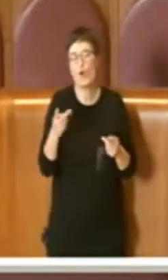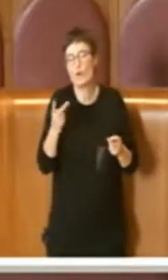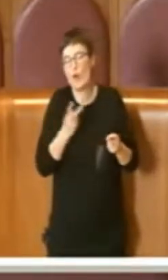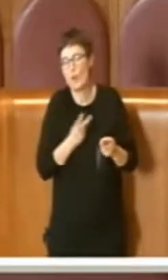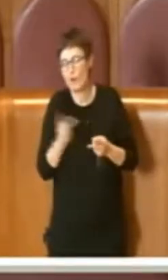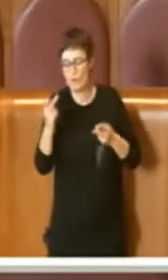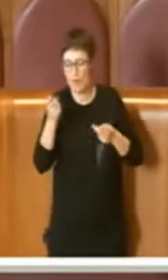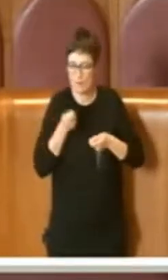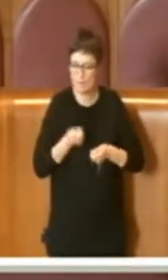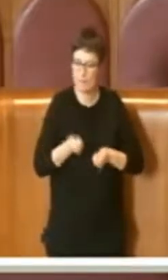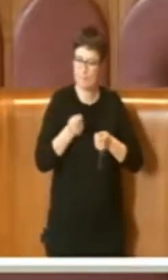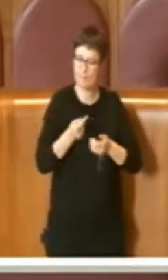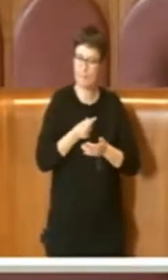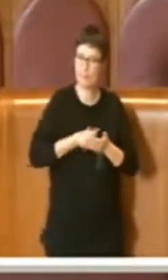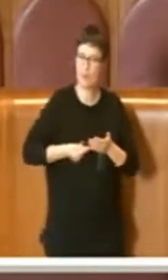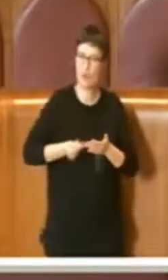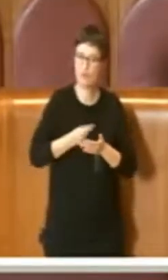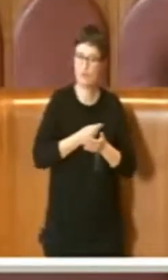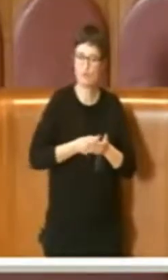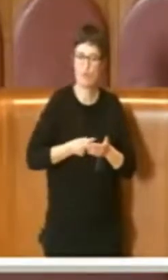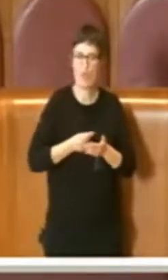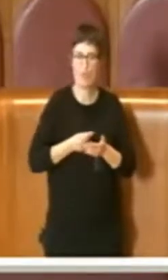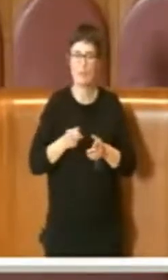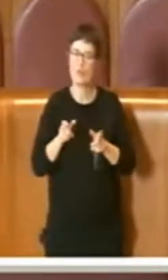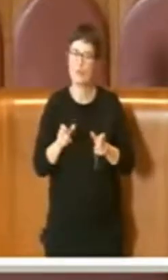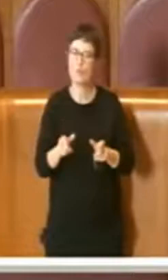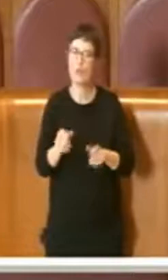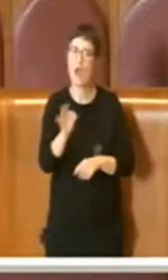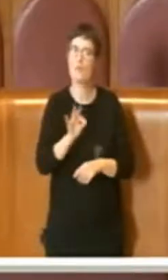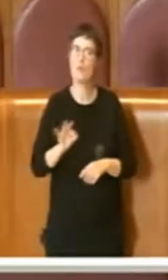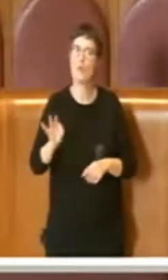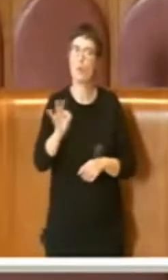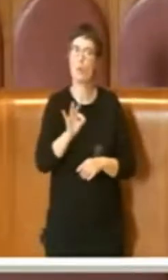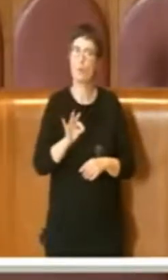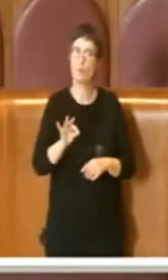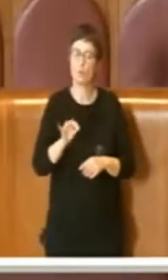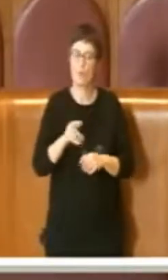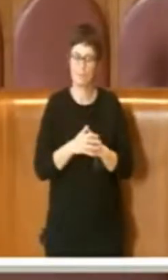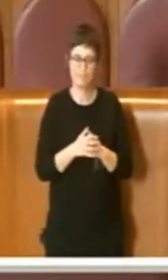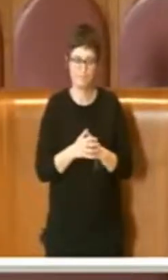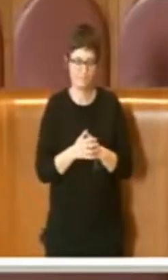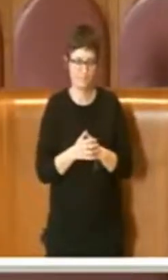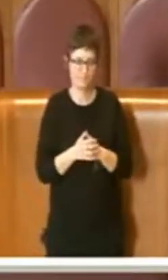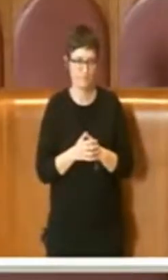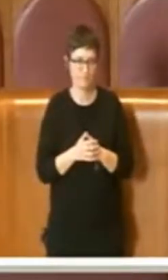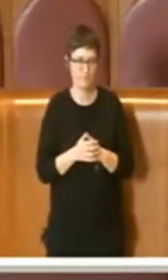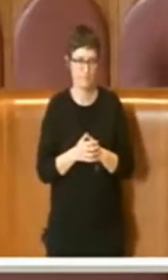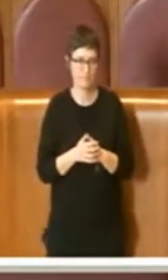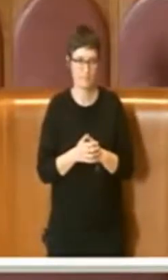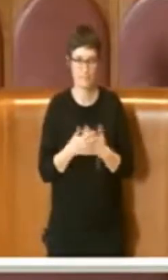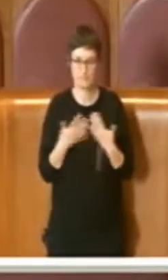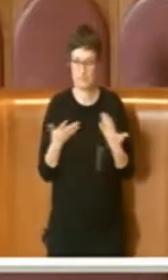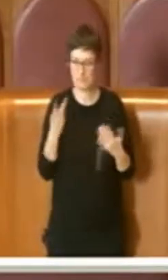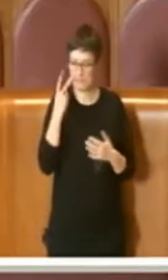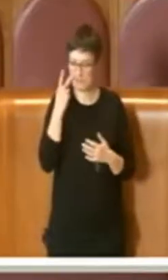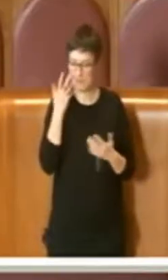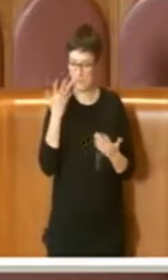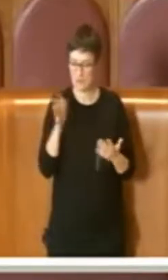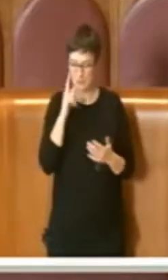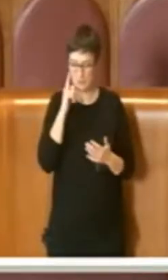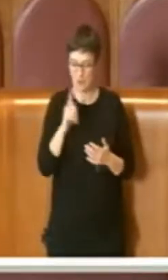progetti che riguardano l'apicoltura urbana. Come forse avete visto qualche giorno fa,